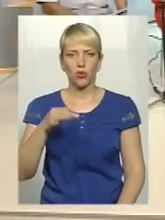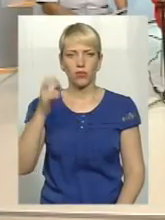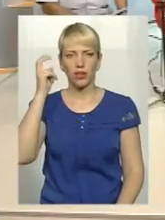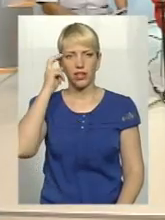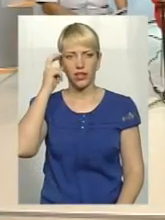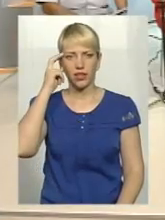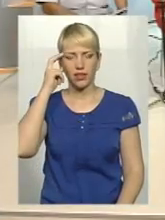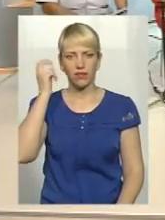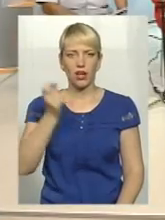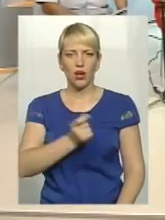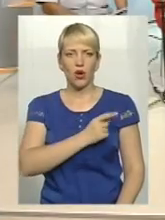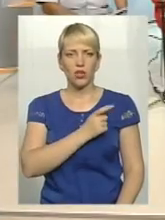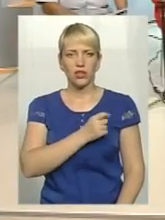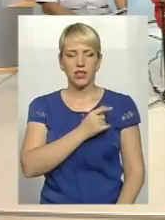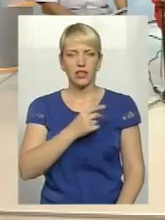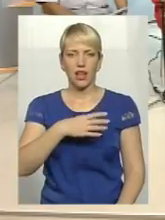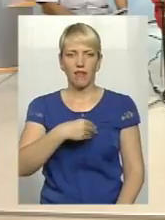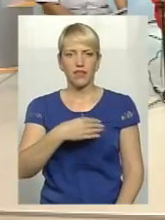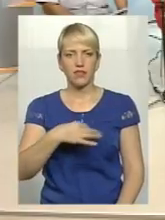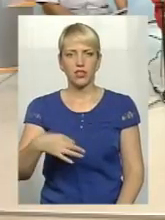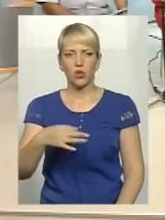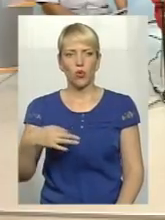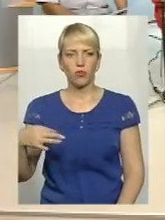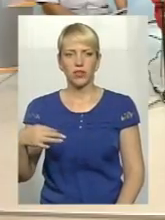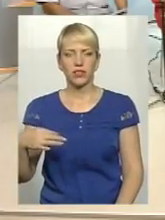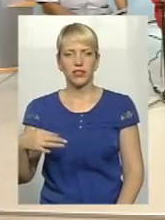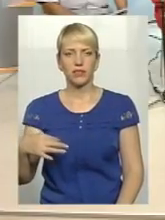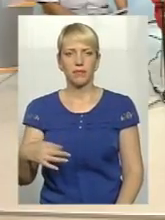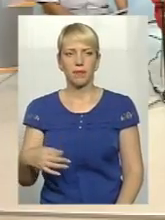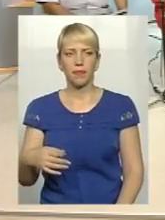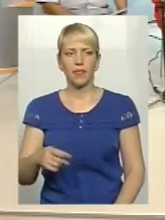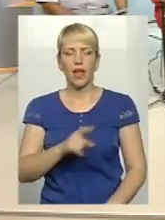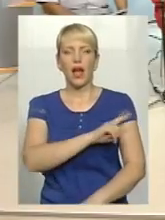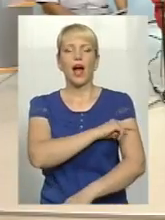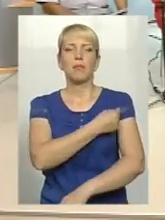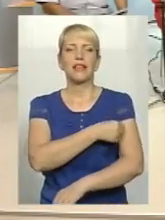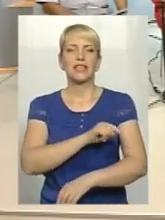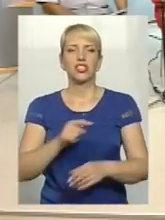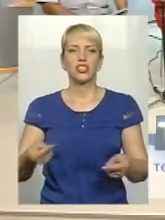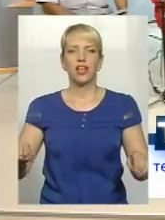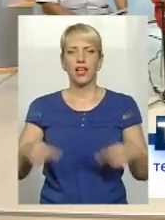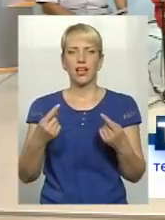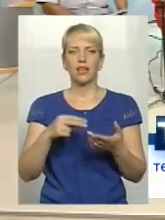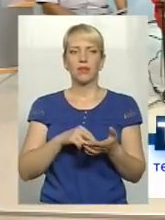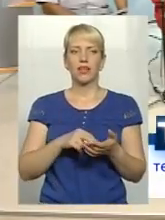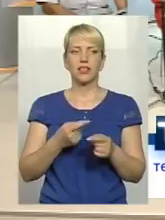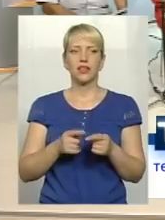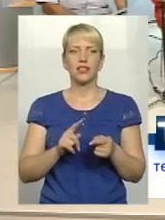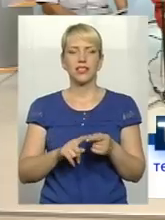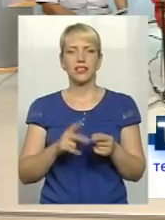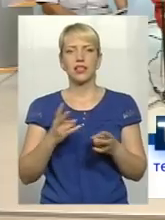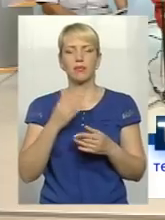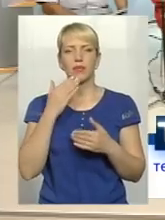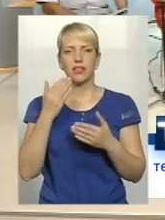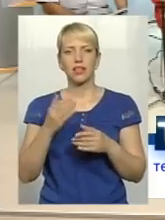Одесі, в Львівській області. А медична реабілітація? Медична реабілітація сьогодні, це більш питання до Департаменту